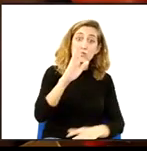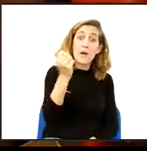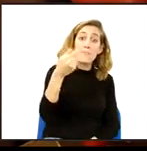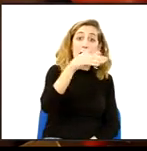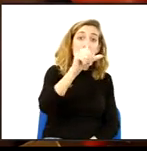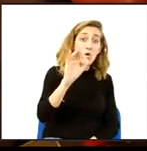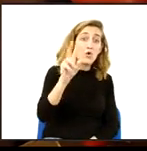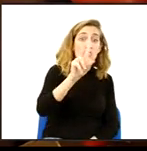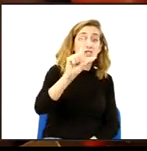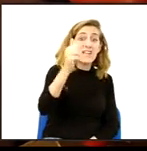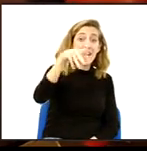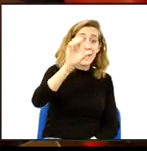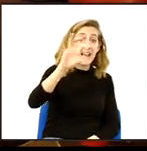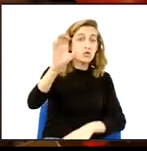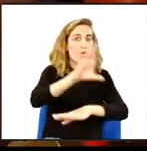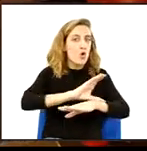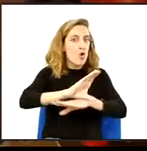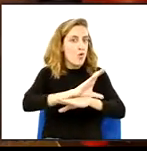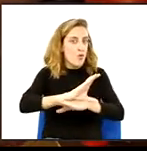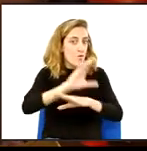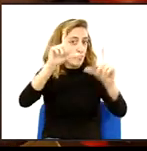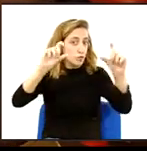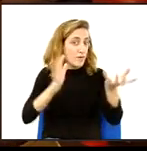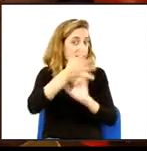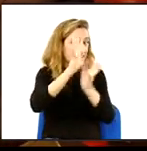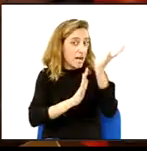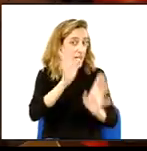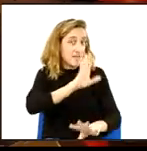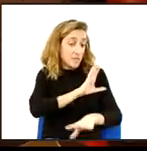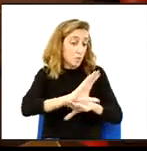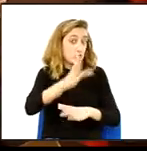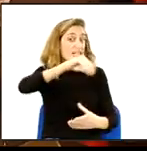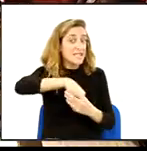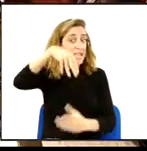crema de fotografies del Consell d'Interior, Miquel Buc. Moltes gràcies.